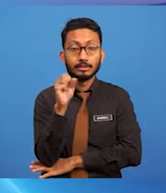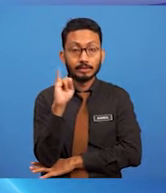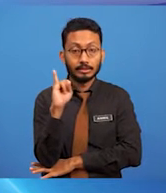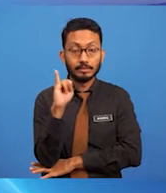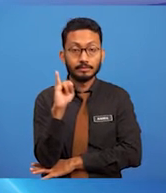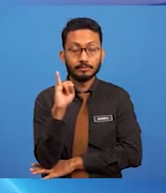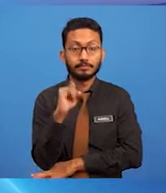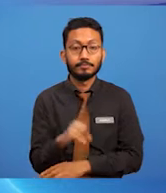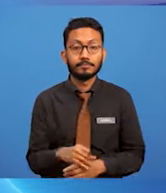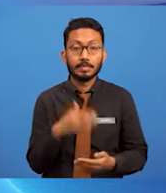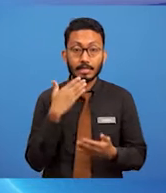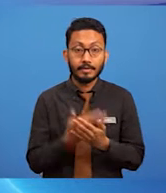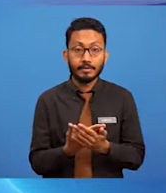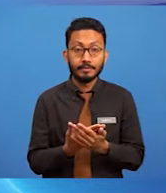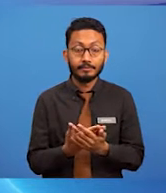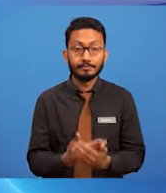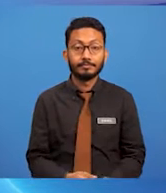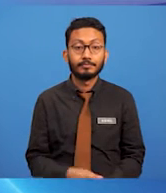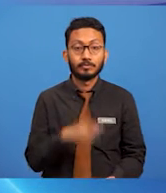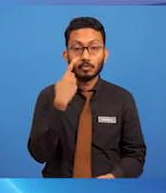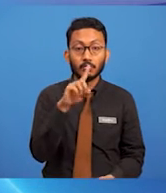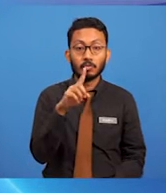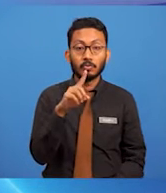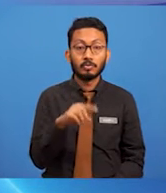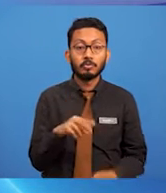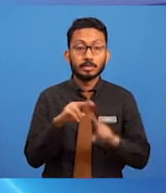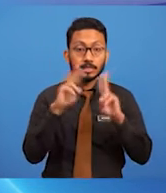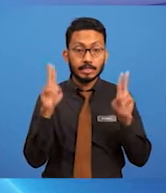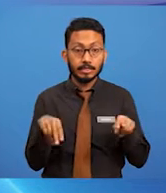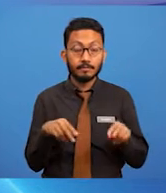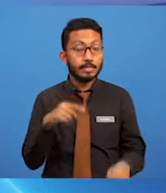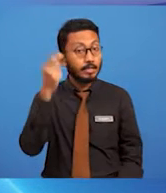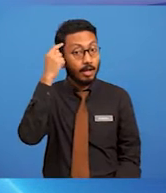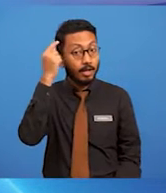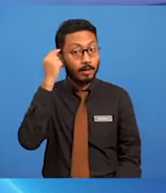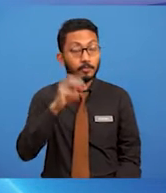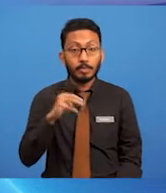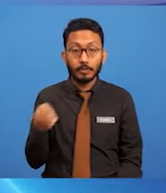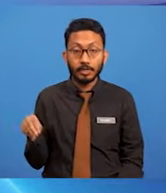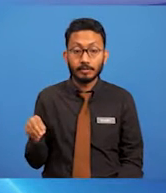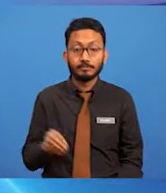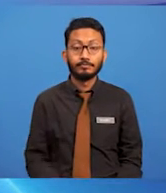Baik. Untuk mengerti kefahaman murid-murid,